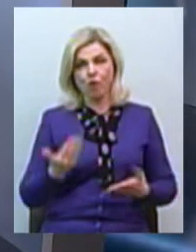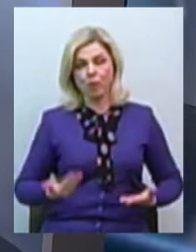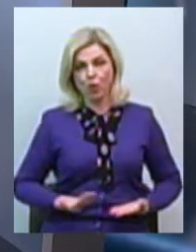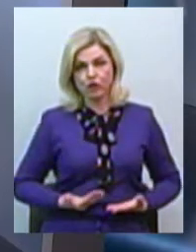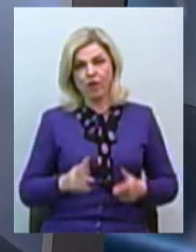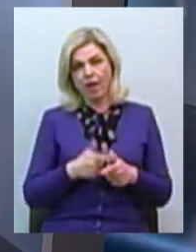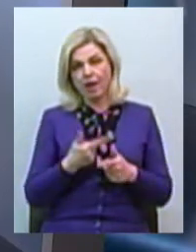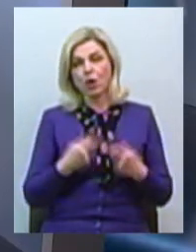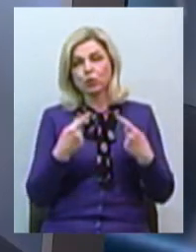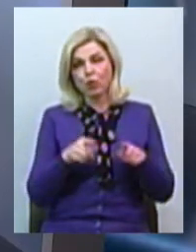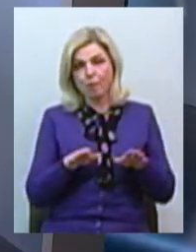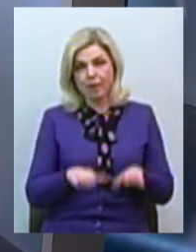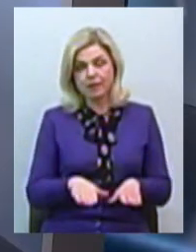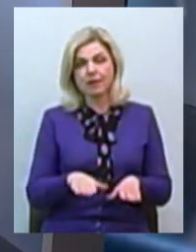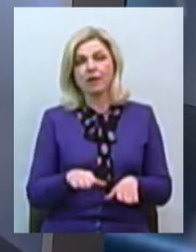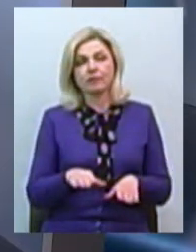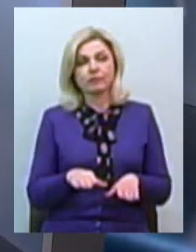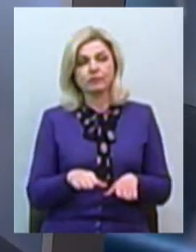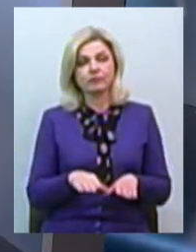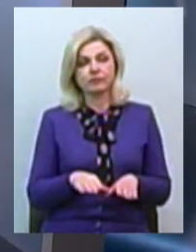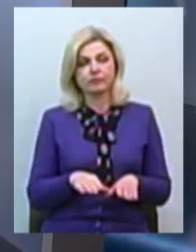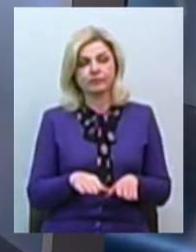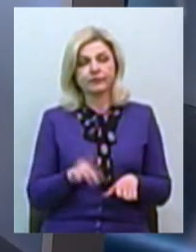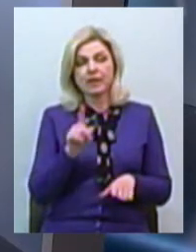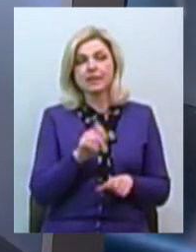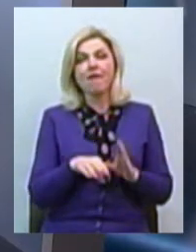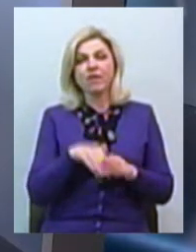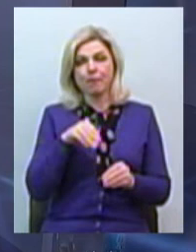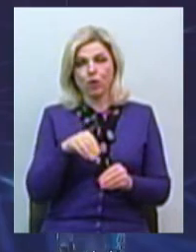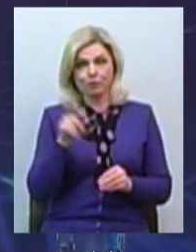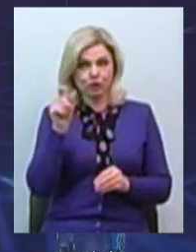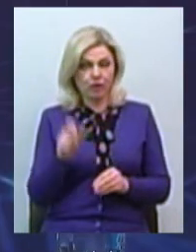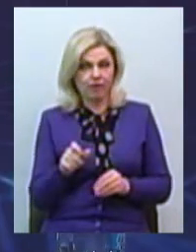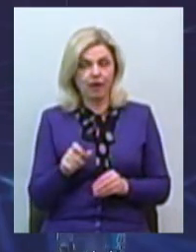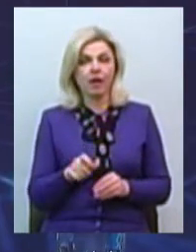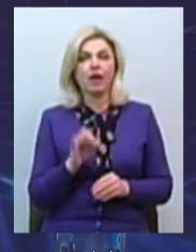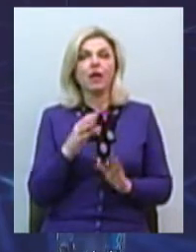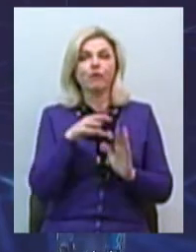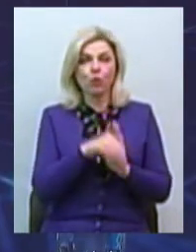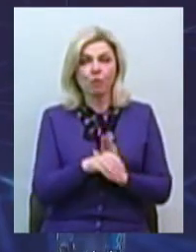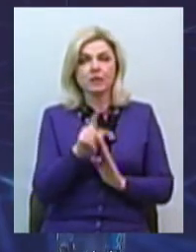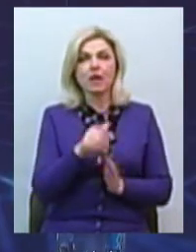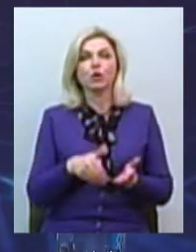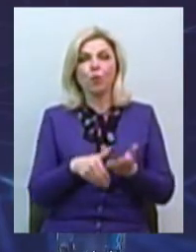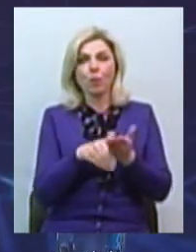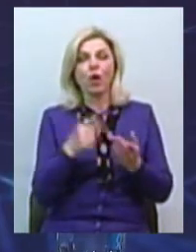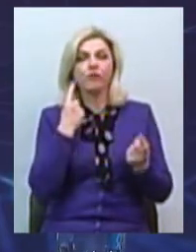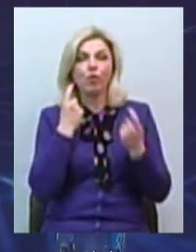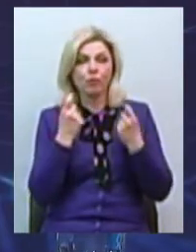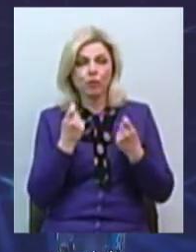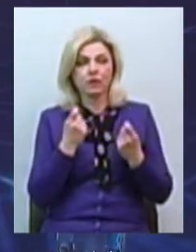місці, яке було, скажімо так, за його вибором визначено. У тому числі за допомогою інформаційно